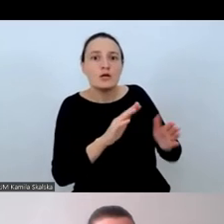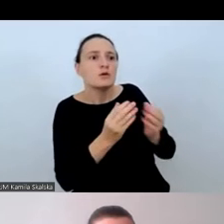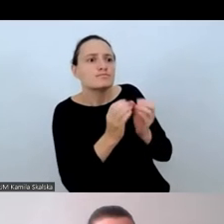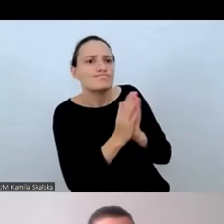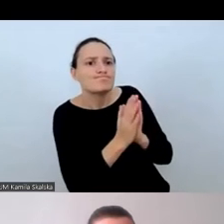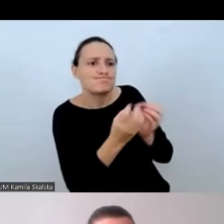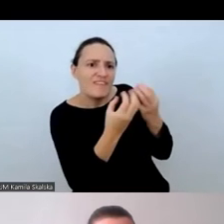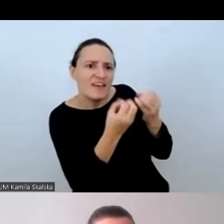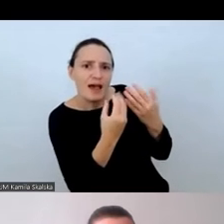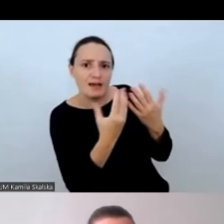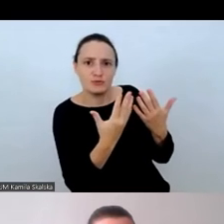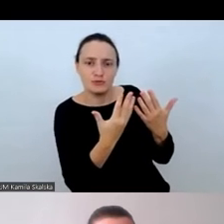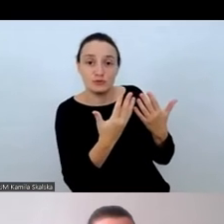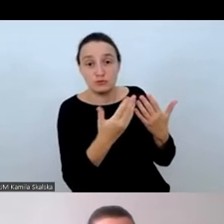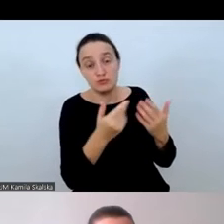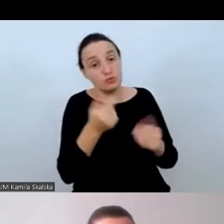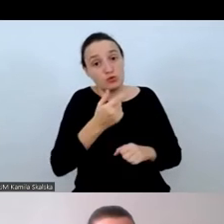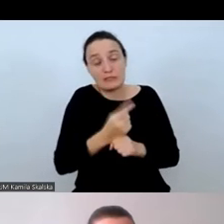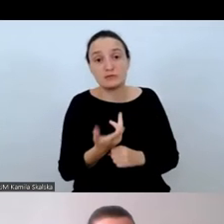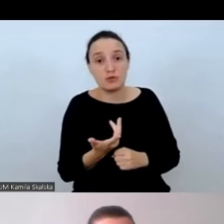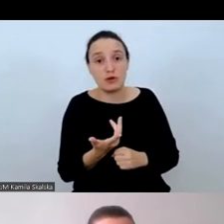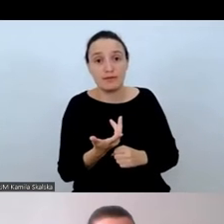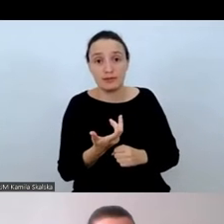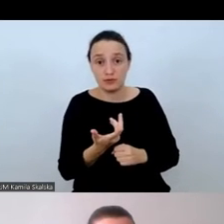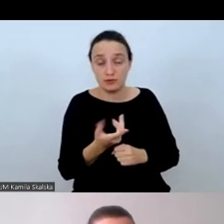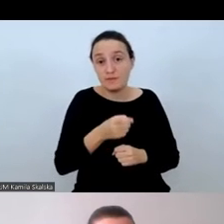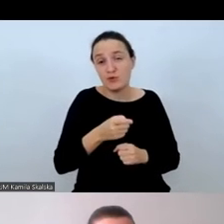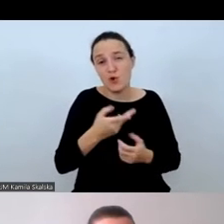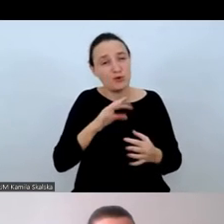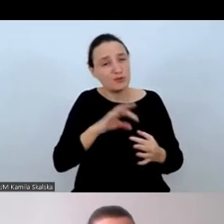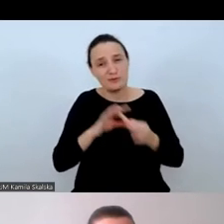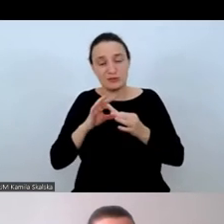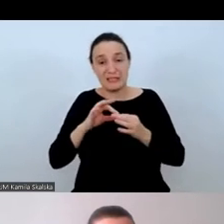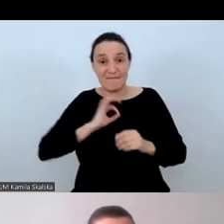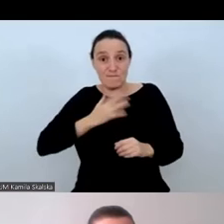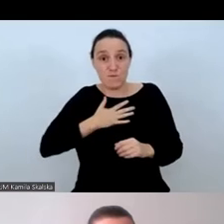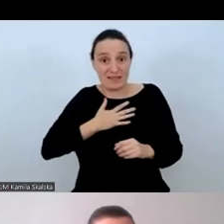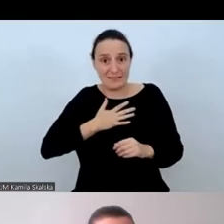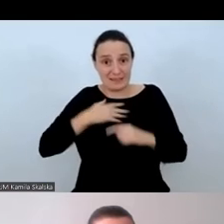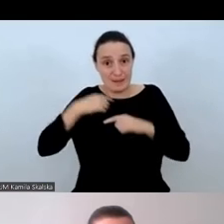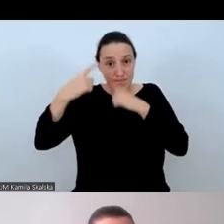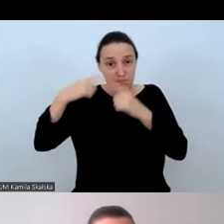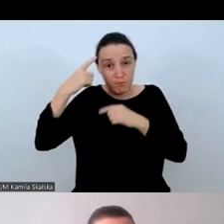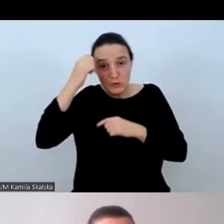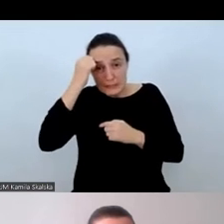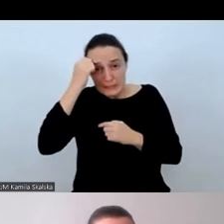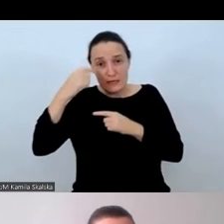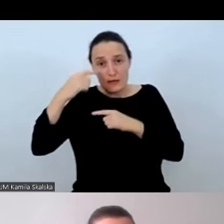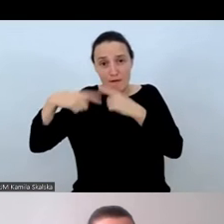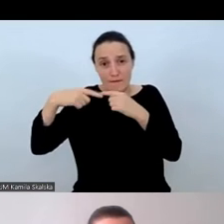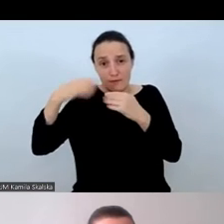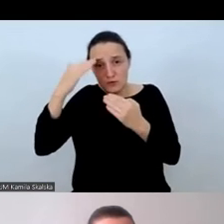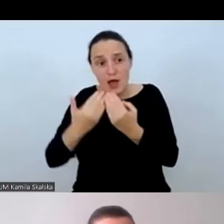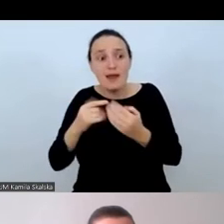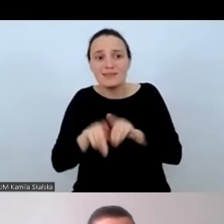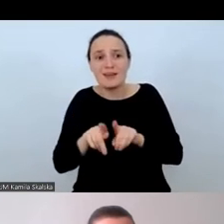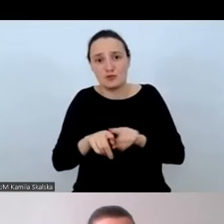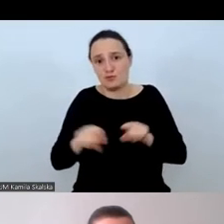związane z przetwarzaniem poznawczym własnym i innych uczestników zdarzenia tłumaczeniowego.